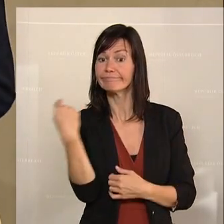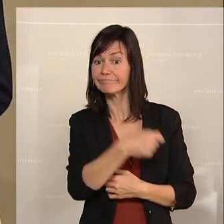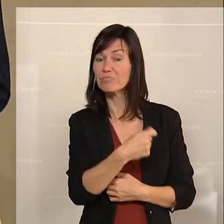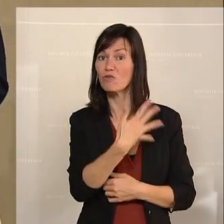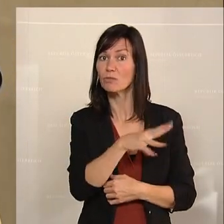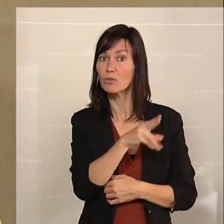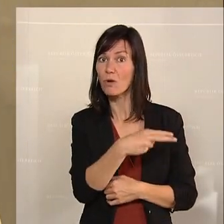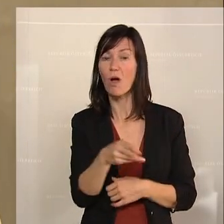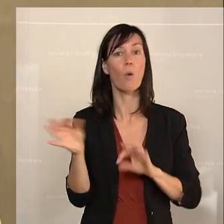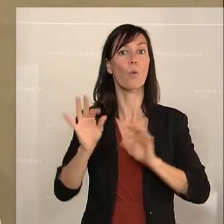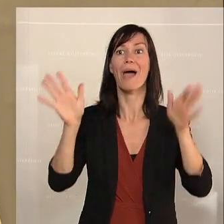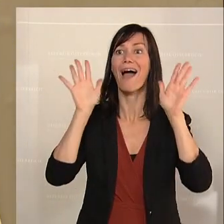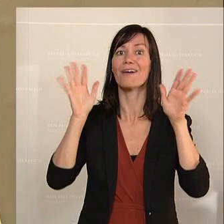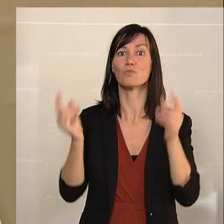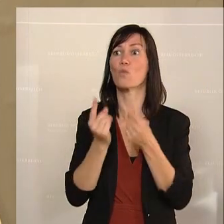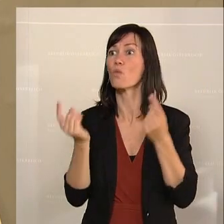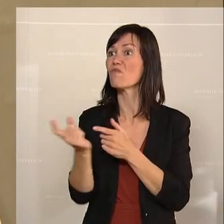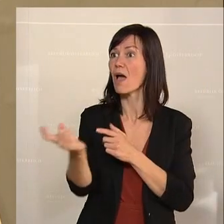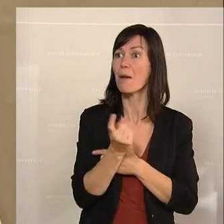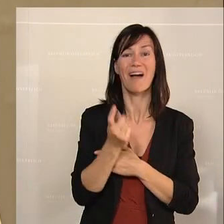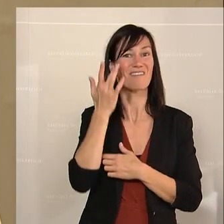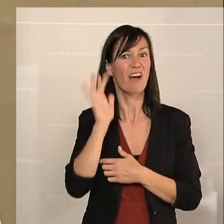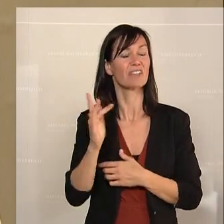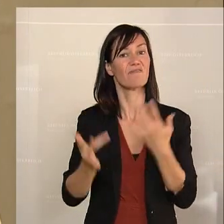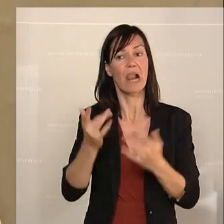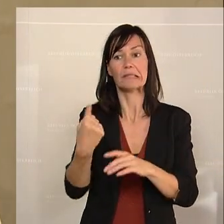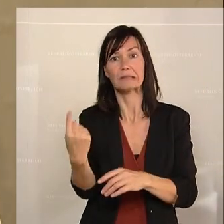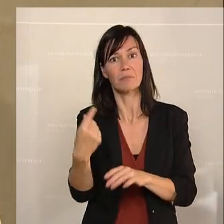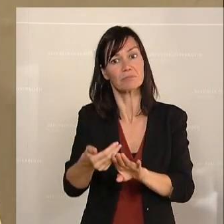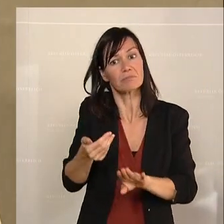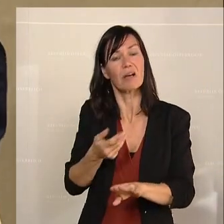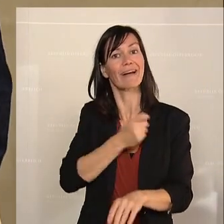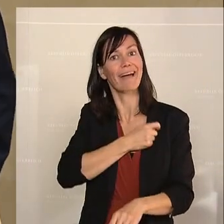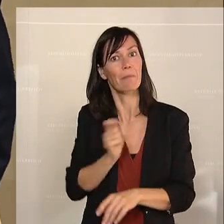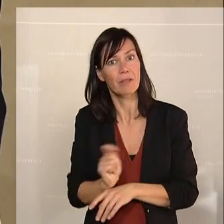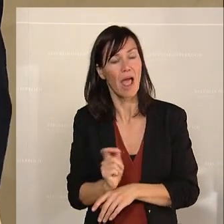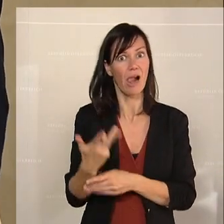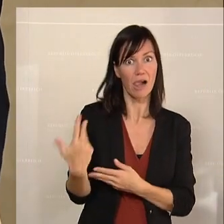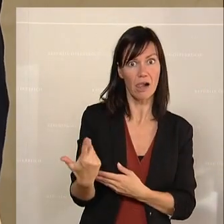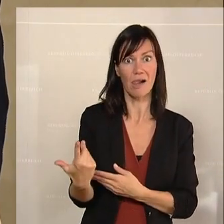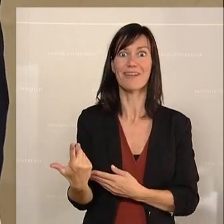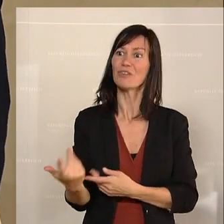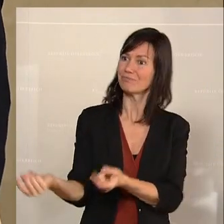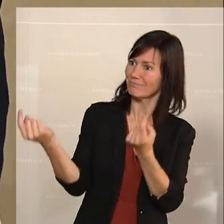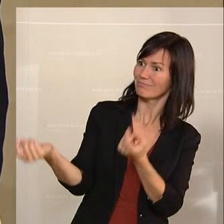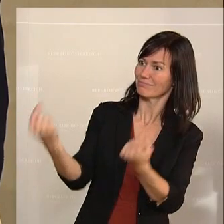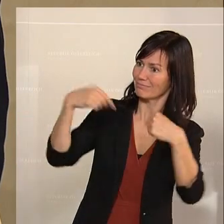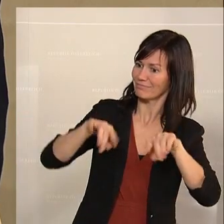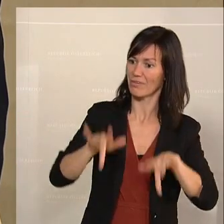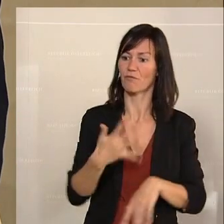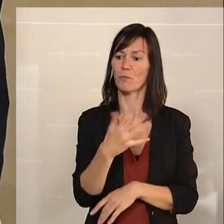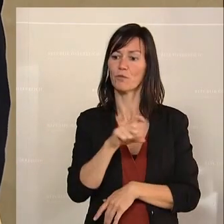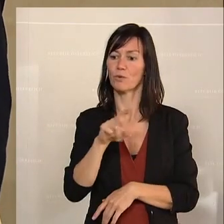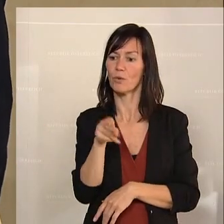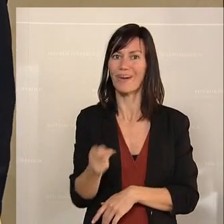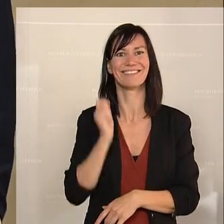Menschen sind, die nach Österreich gekommen sind. Wir wissen nicht einmal, ob es vielleicht eine kriminelle Vorgeschichte gibt. das Erste, was Sie kriegen, wenn Sie da sind, sind 500 Euro in die